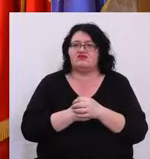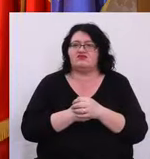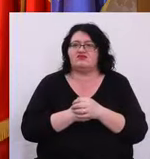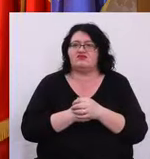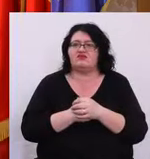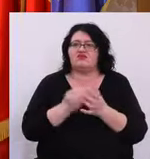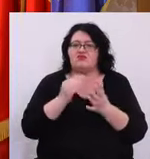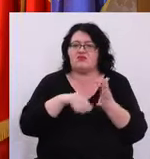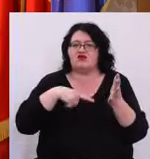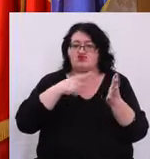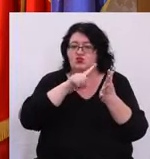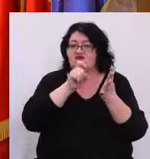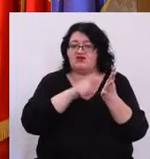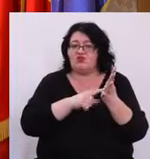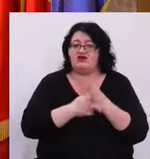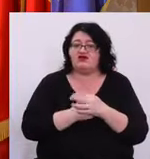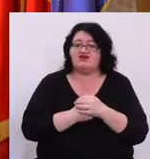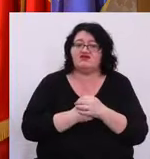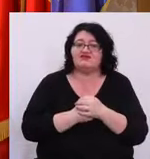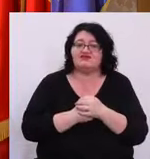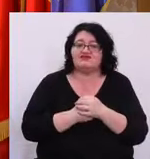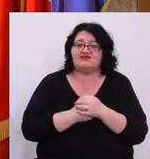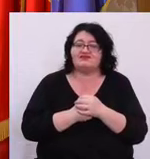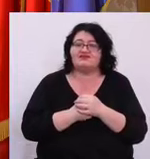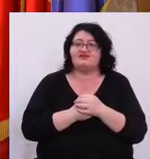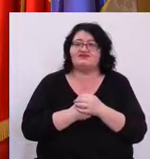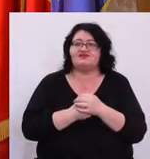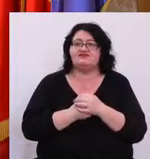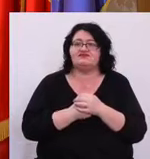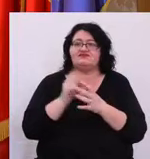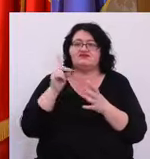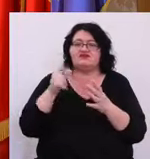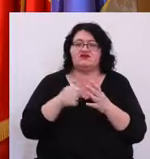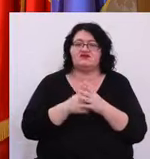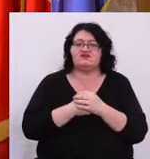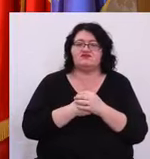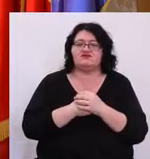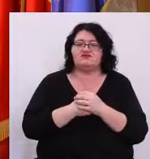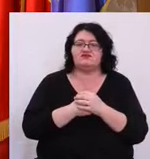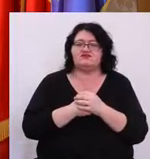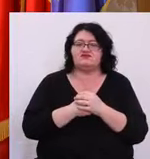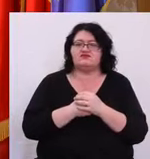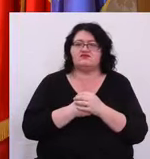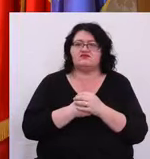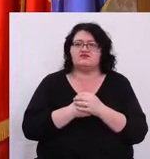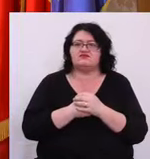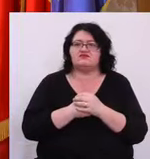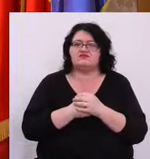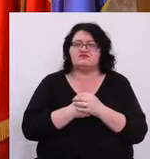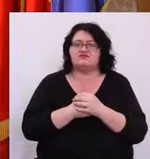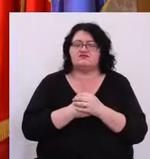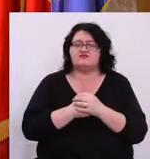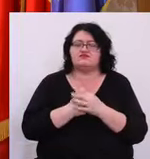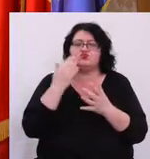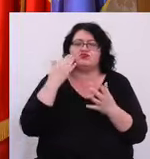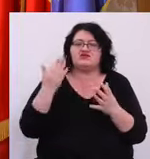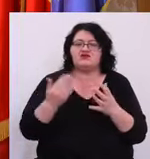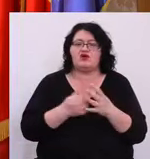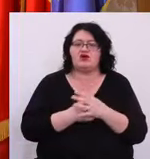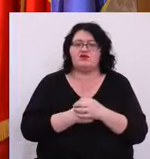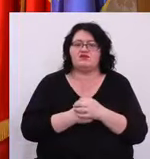Bine, mai sunt? Da Eu, eu Bună ziua